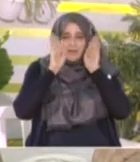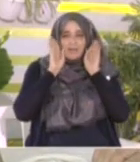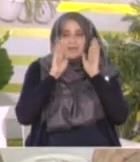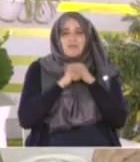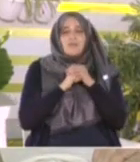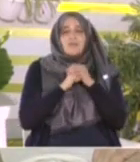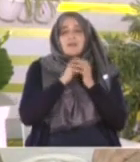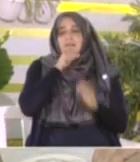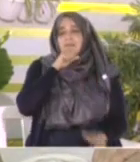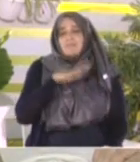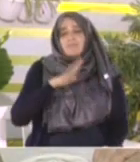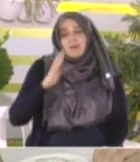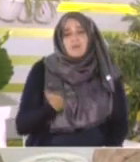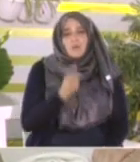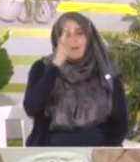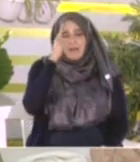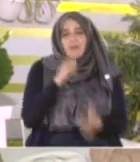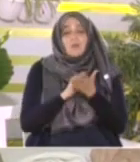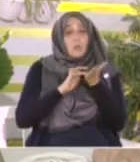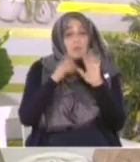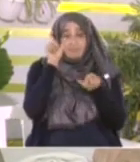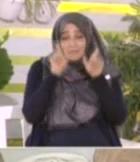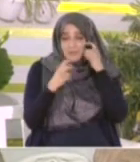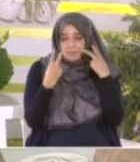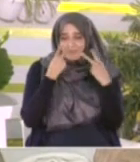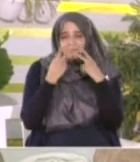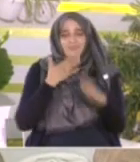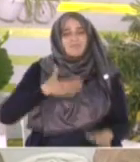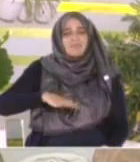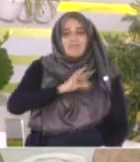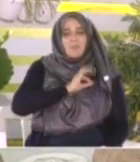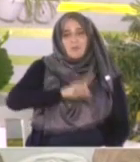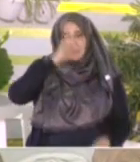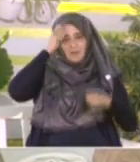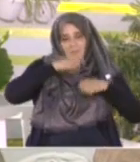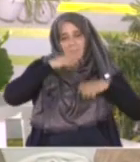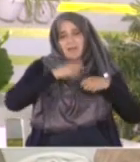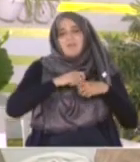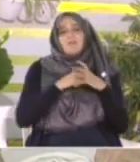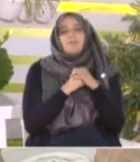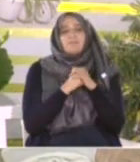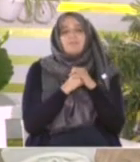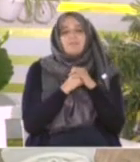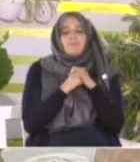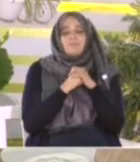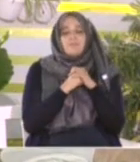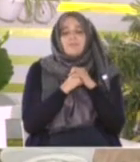الله معاشر المشاهدين الكرام السلام عليكم و رحمة الله و بركاته مقام إبراهيم